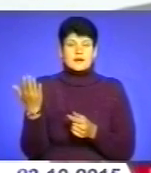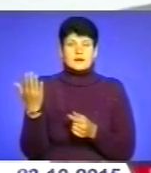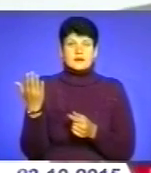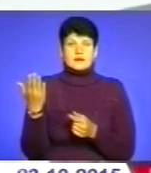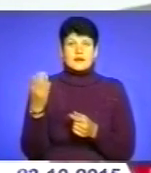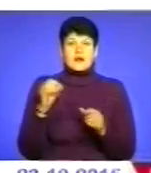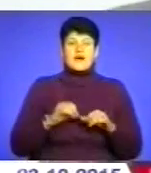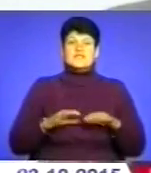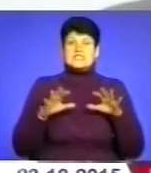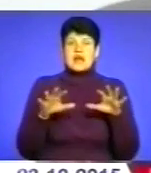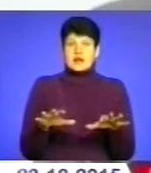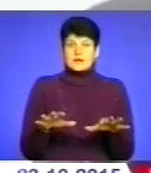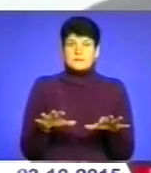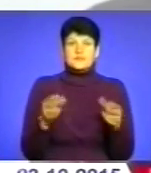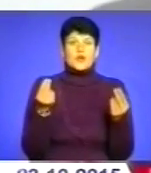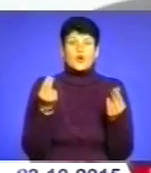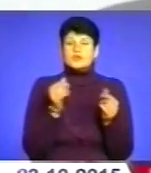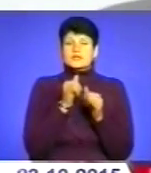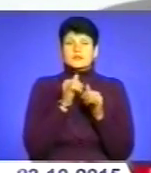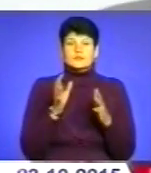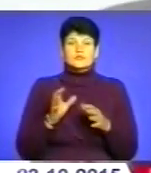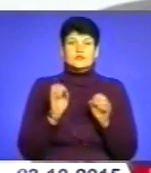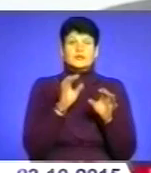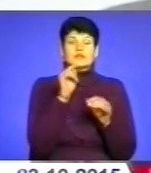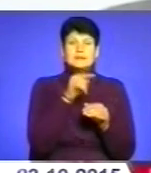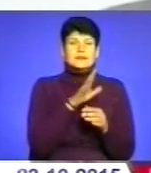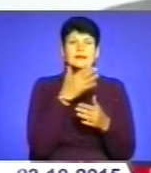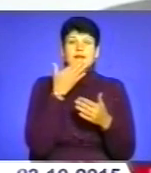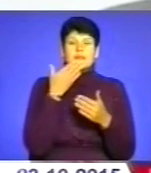Австралія. Гроші не підуть туди, де є нестабільність.